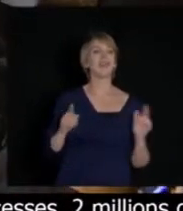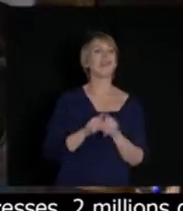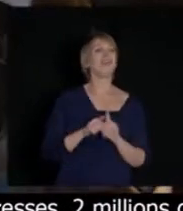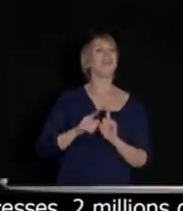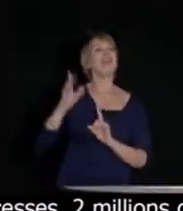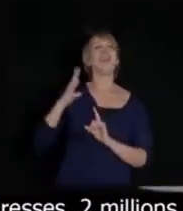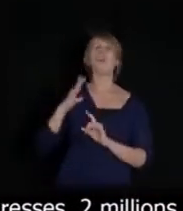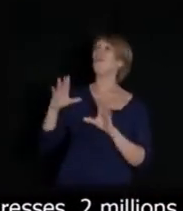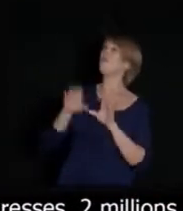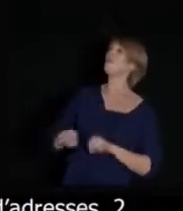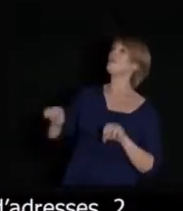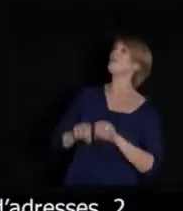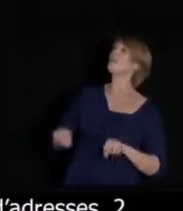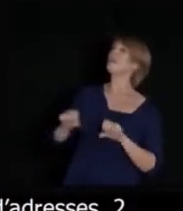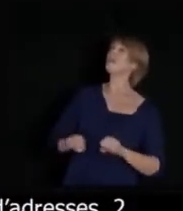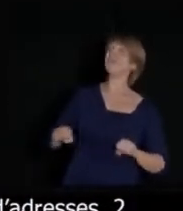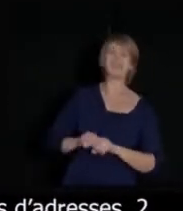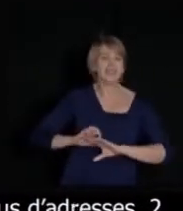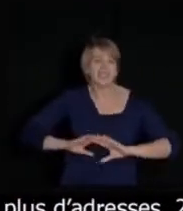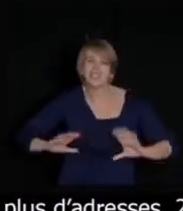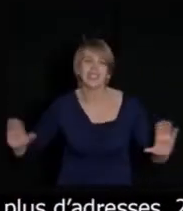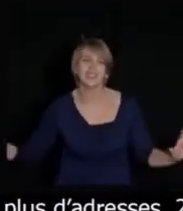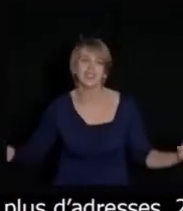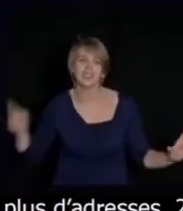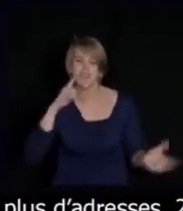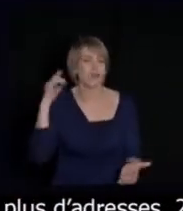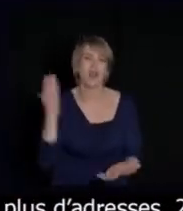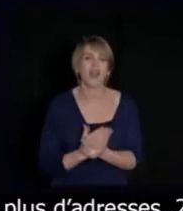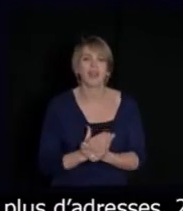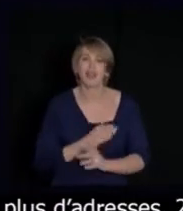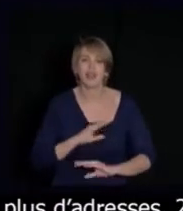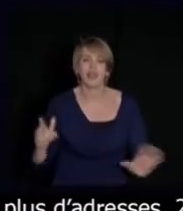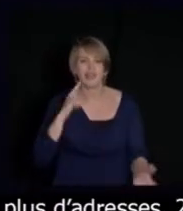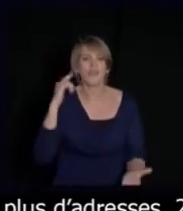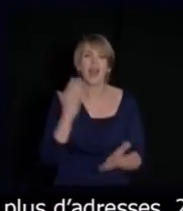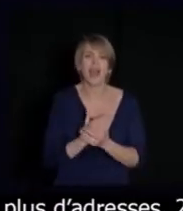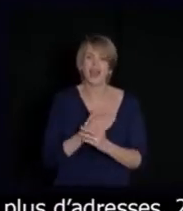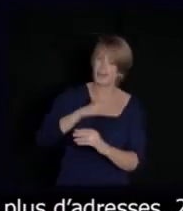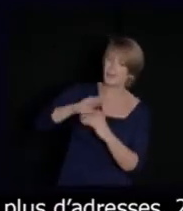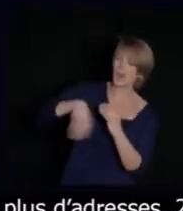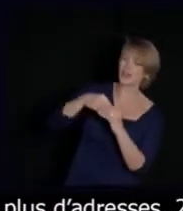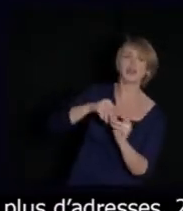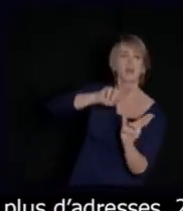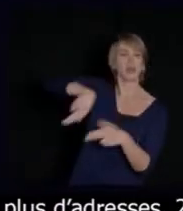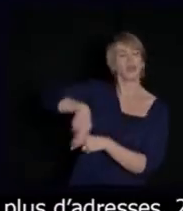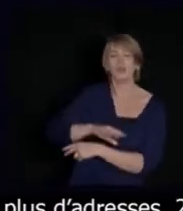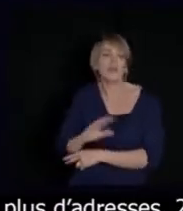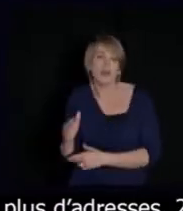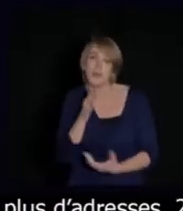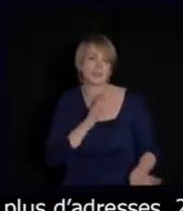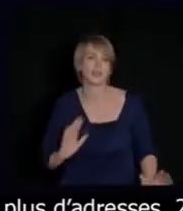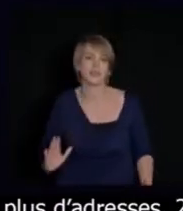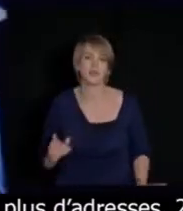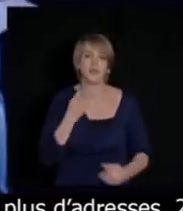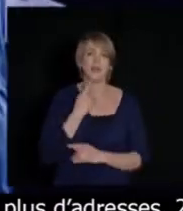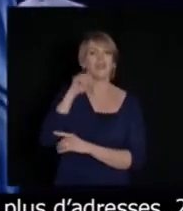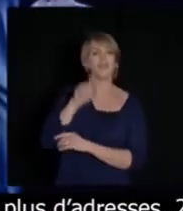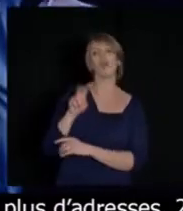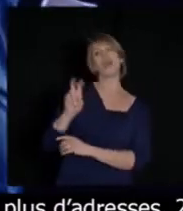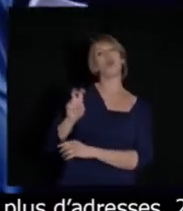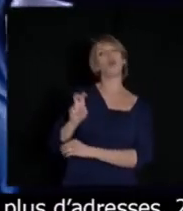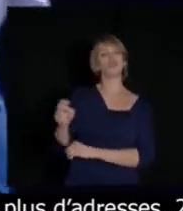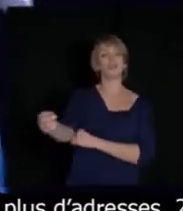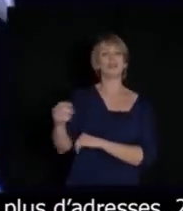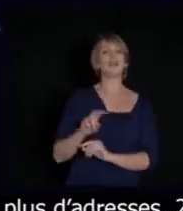On ne pourra plus jamais produire comme avant, sauf si l'on est devenu totalement fou et que l'on se moque de l'avenir de la